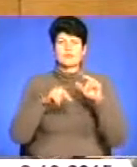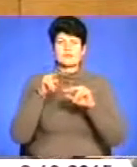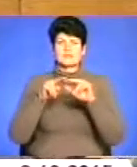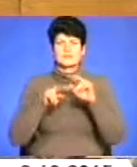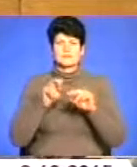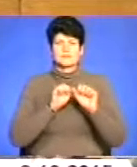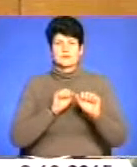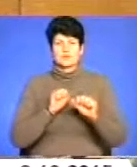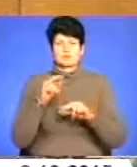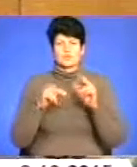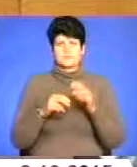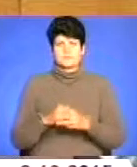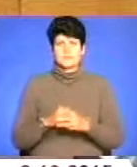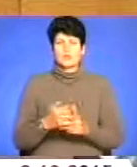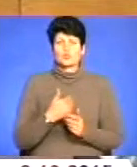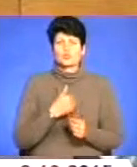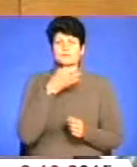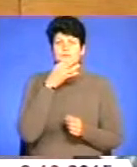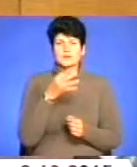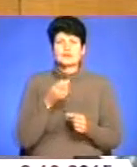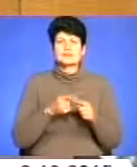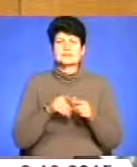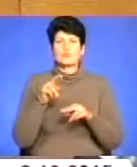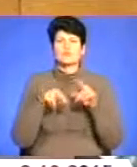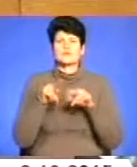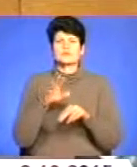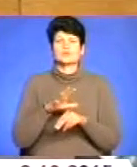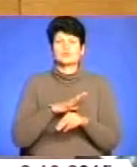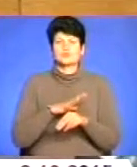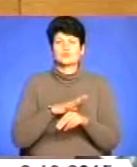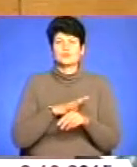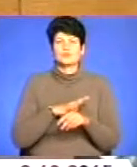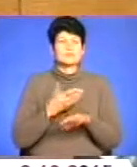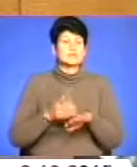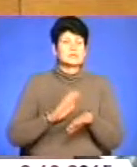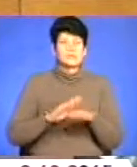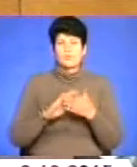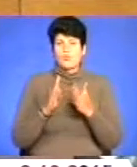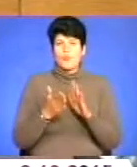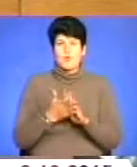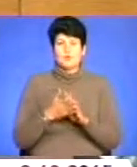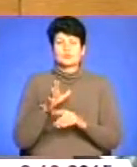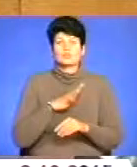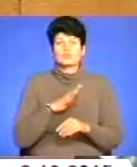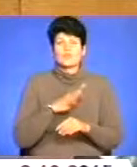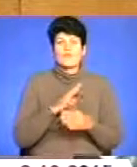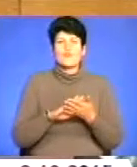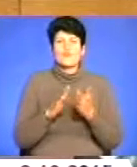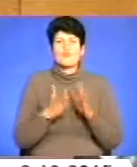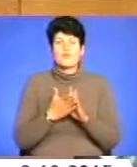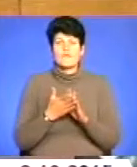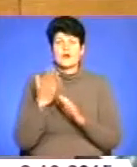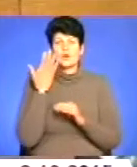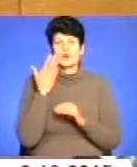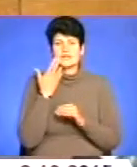фортифікаційних споруд. Хочу зазначити, що це будівництво відбувалося на складних умовах. Воно відбувалося в умовах, коли